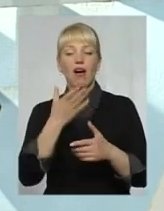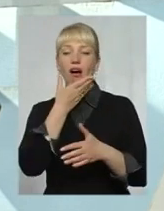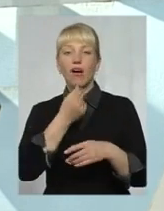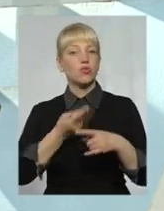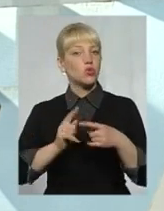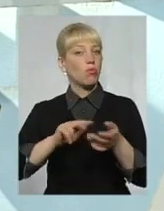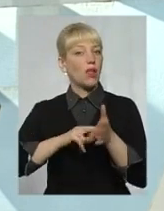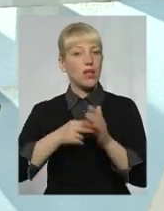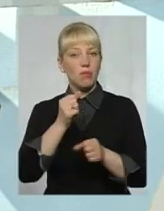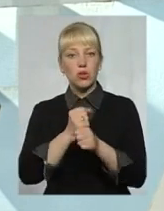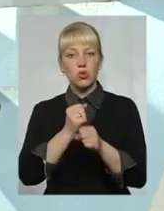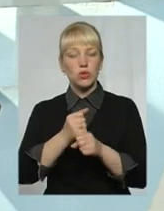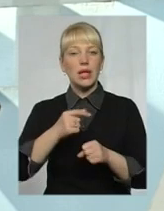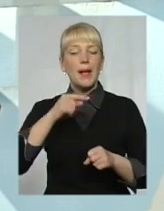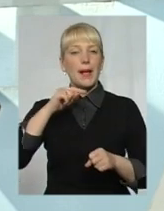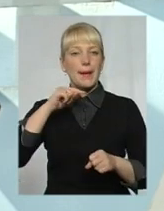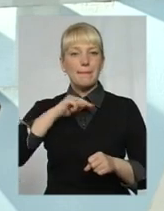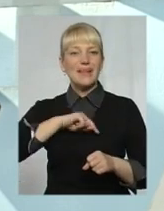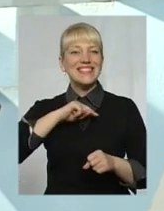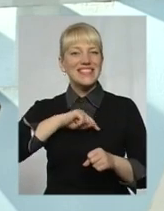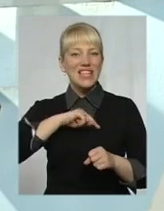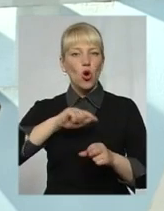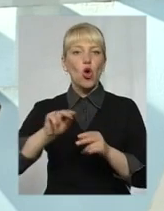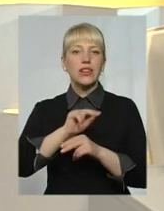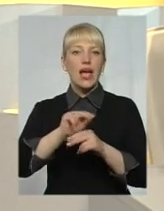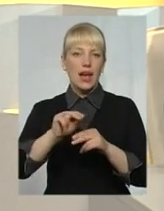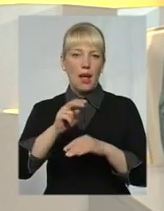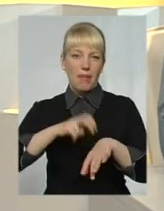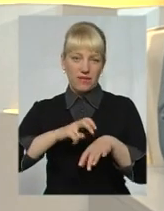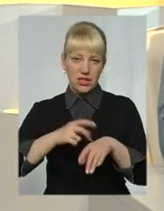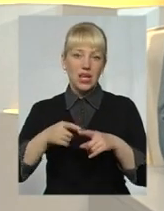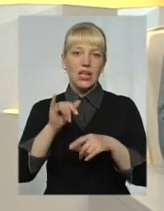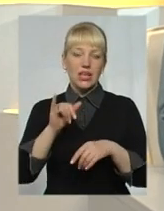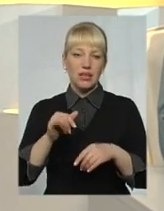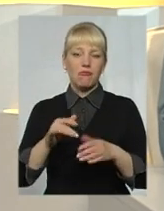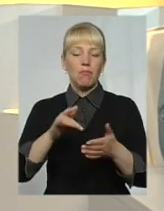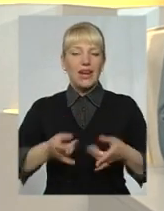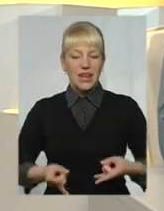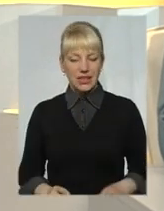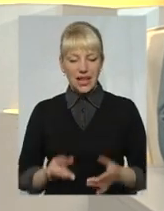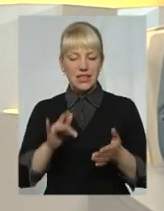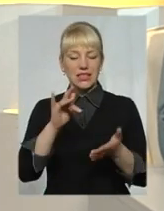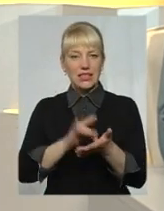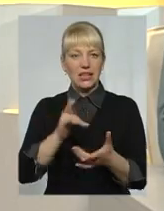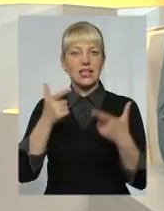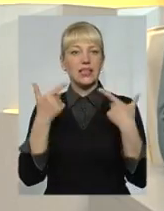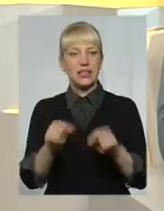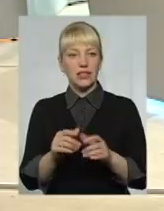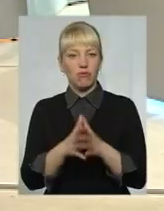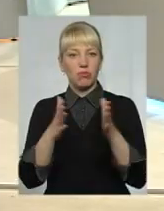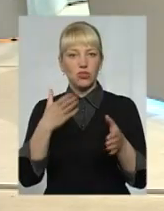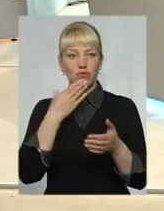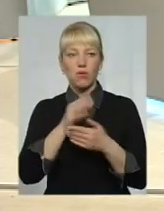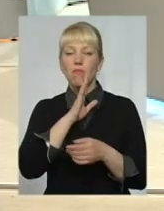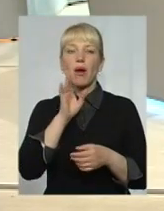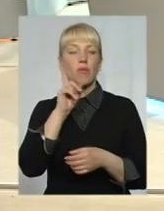працюють наші психотерапевти, особливо у перинатальних центрах, там, де більшості свої